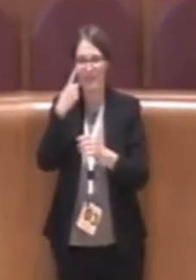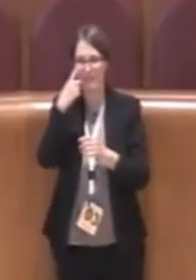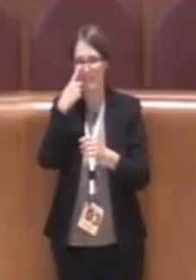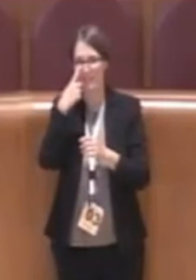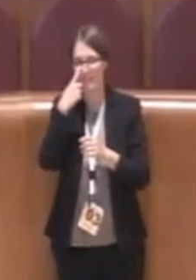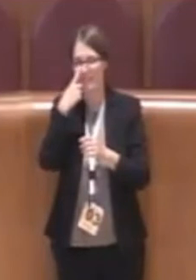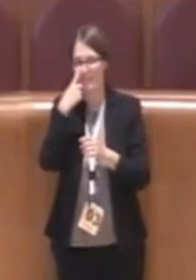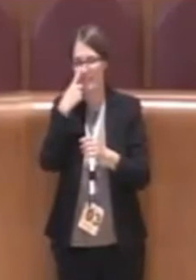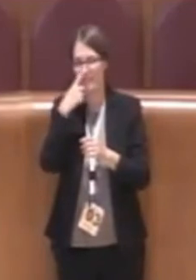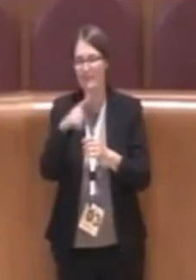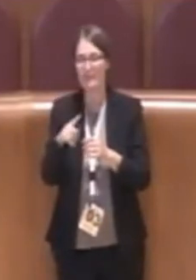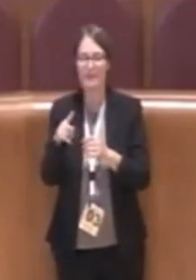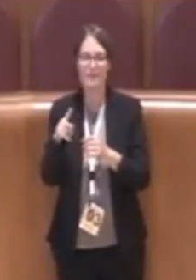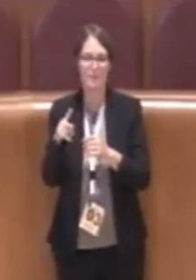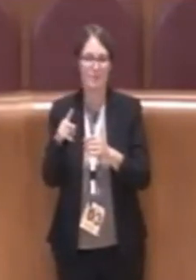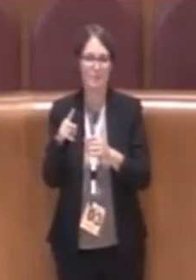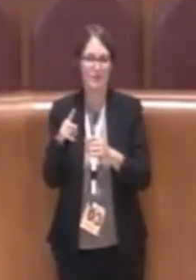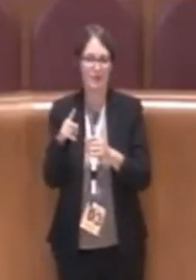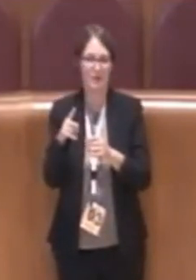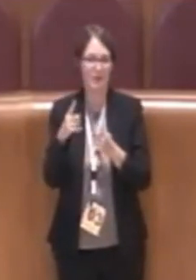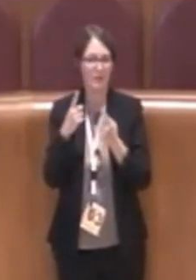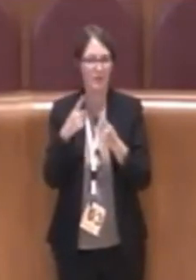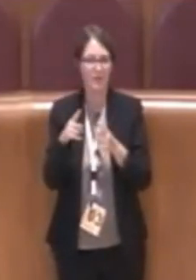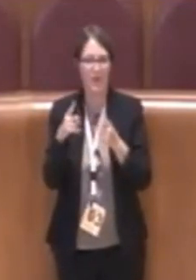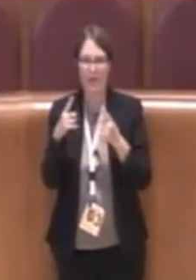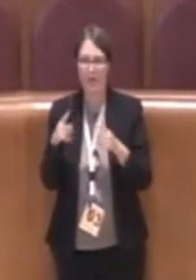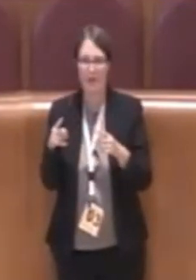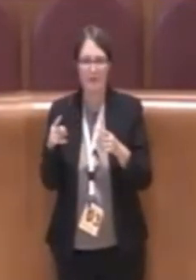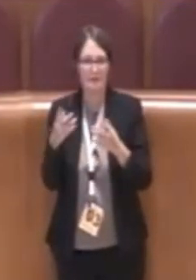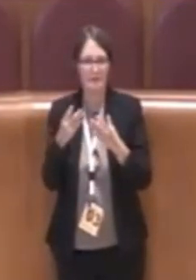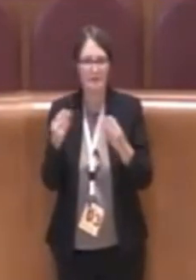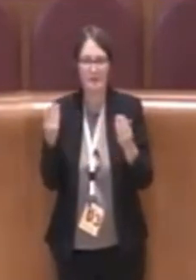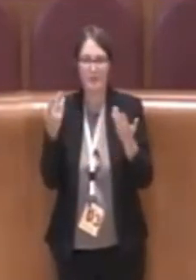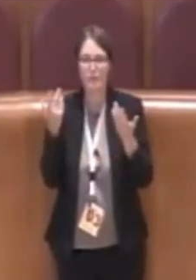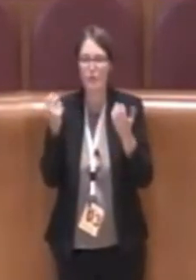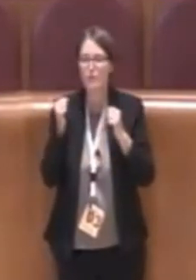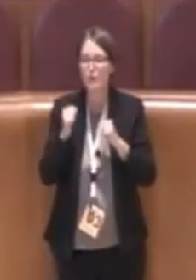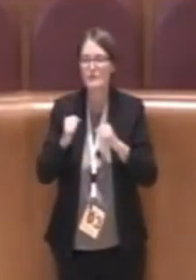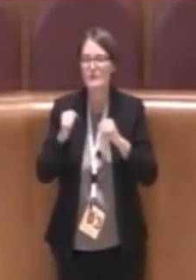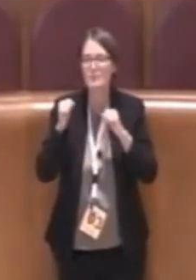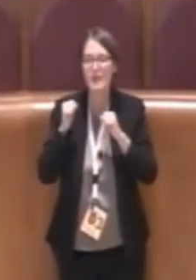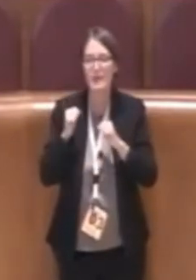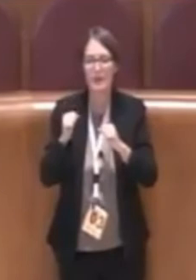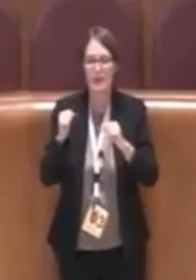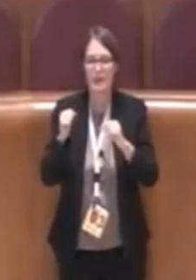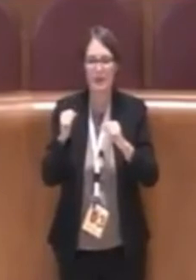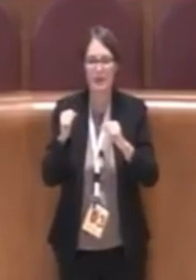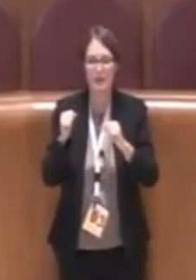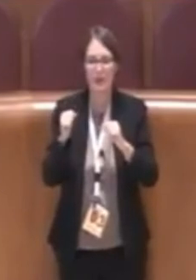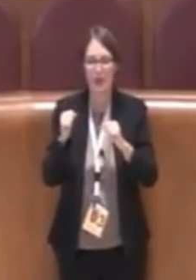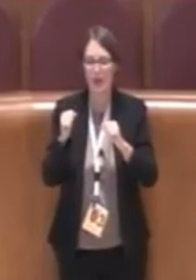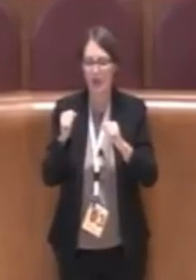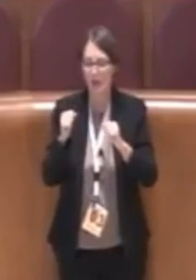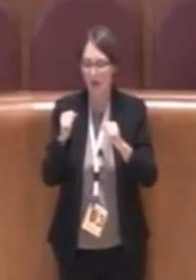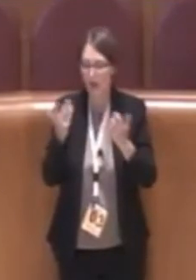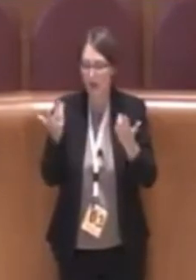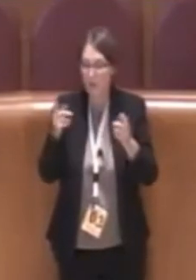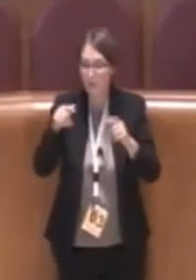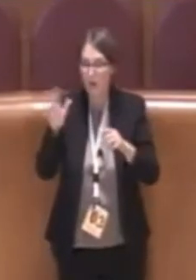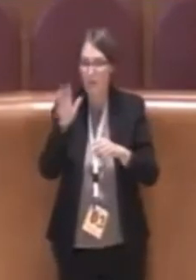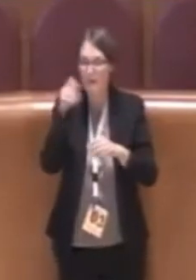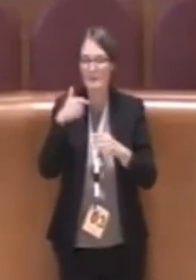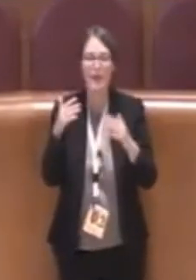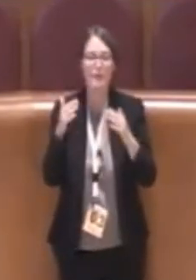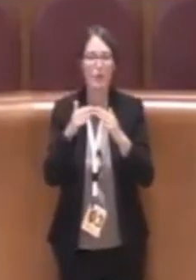possibilità di addirittura arrivare a prendere l'immobile qualora il privato